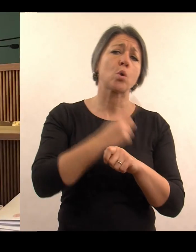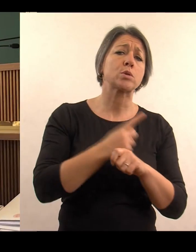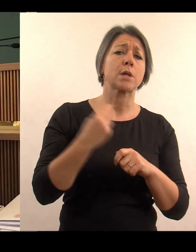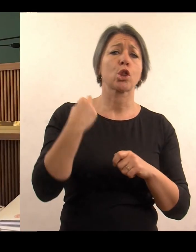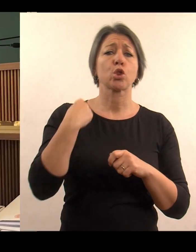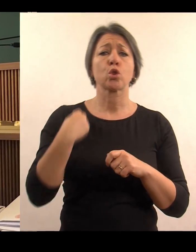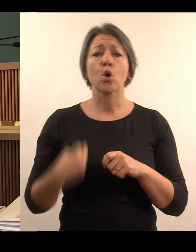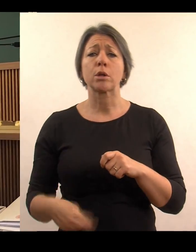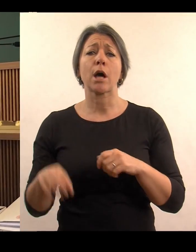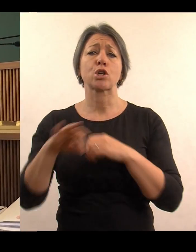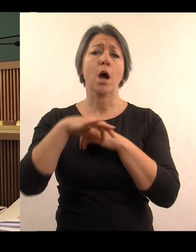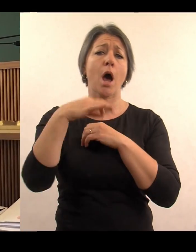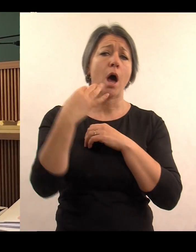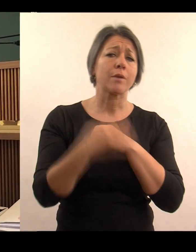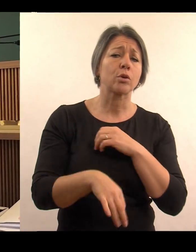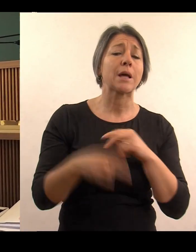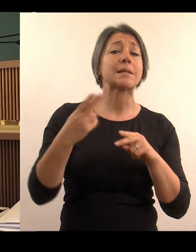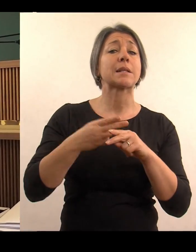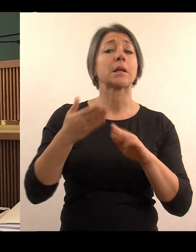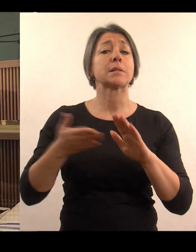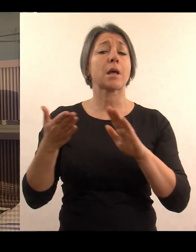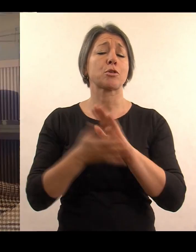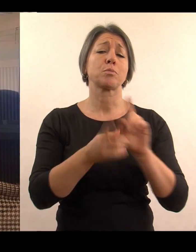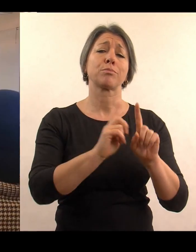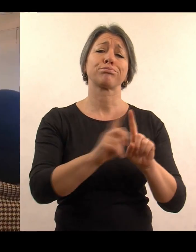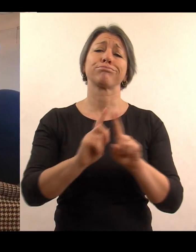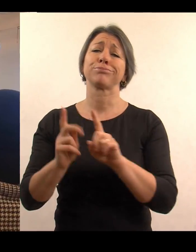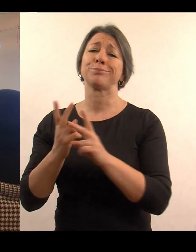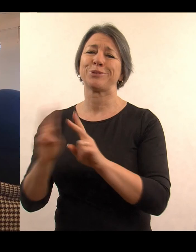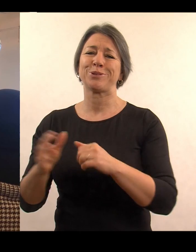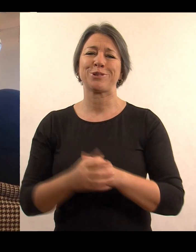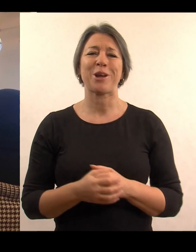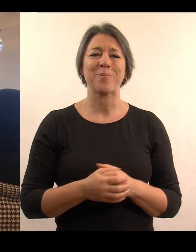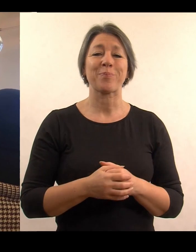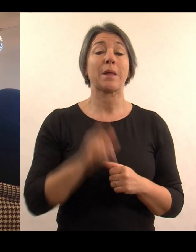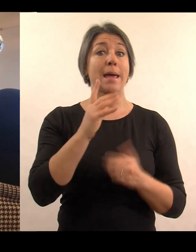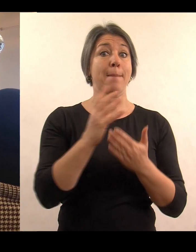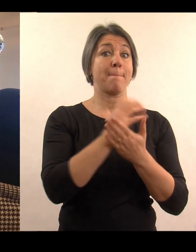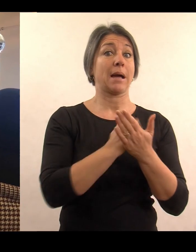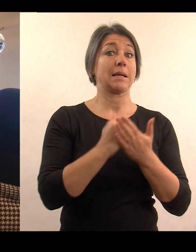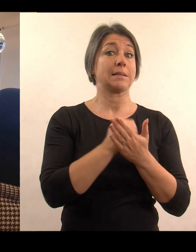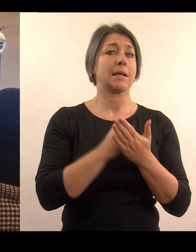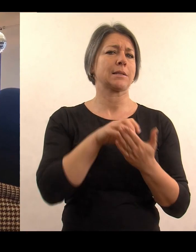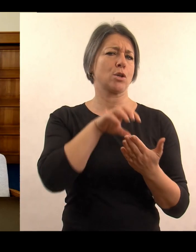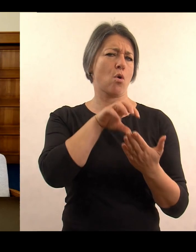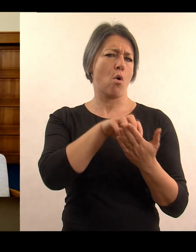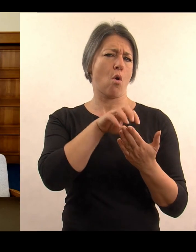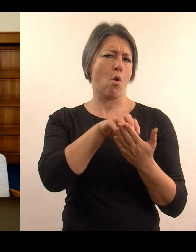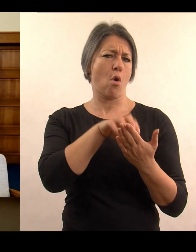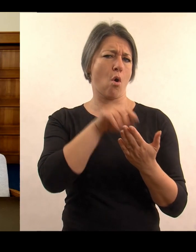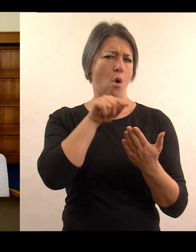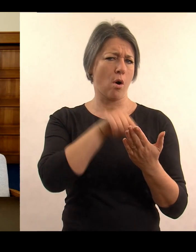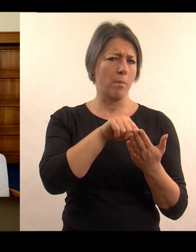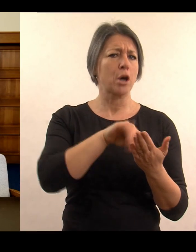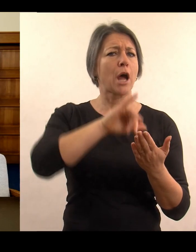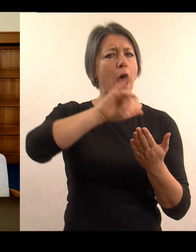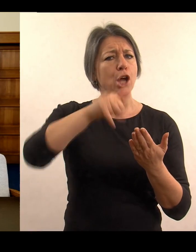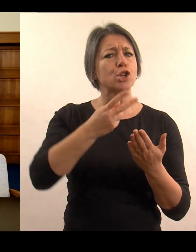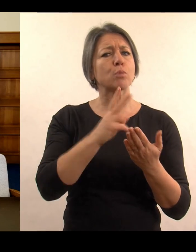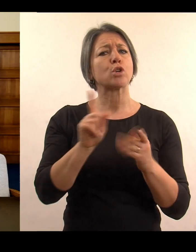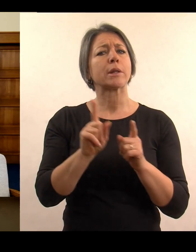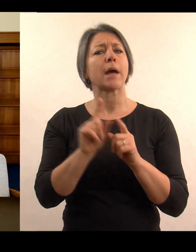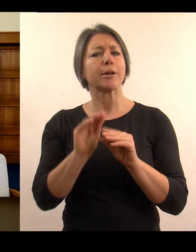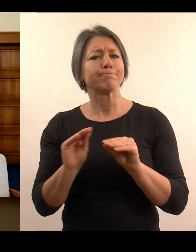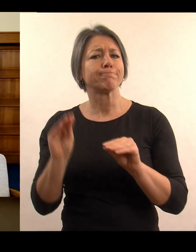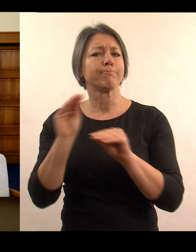notář, advokát nebo státní zástupce. Vedle tohoto magisterského studijního programu na fakultě můžete studovat